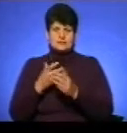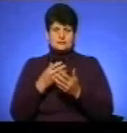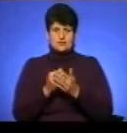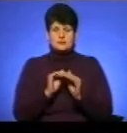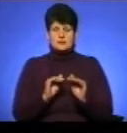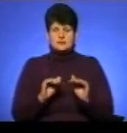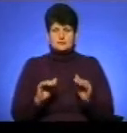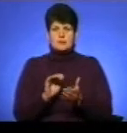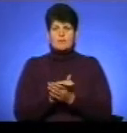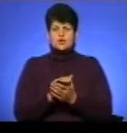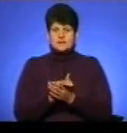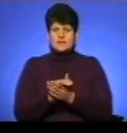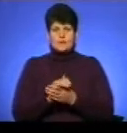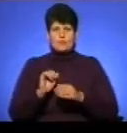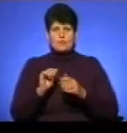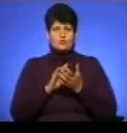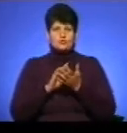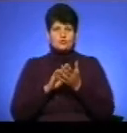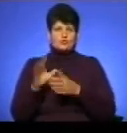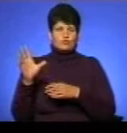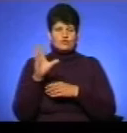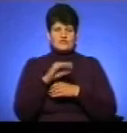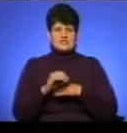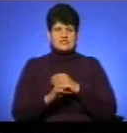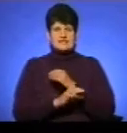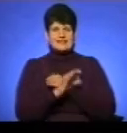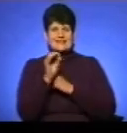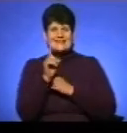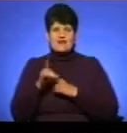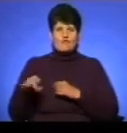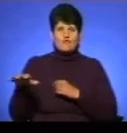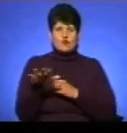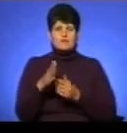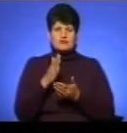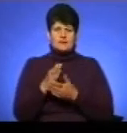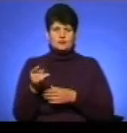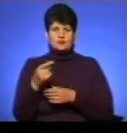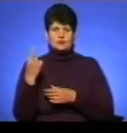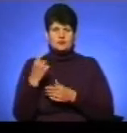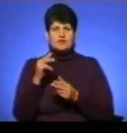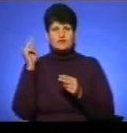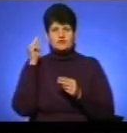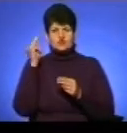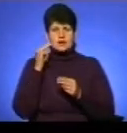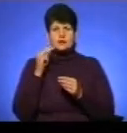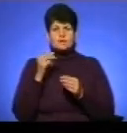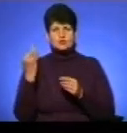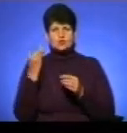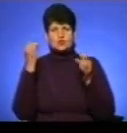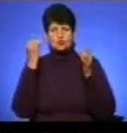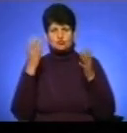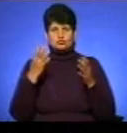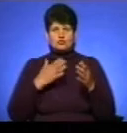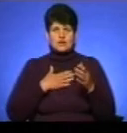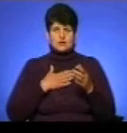познайомитися. Вони подорожують по всій Східній Європі і на Тернопільщині вивчаємо історію, культуру нашого